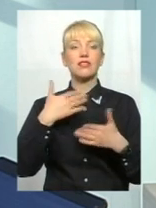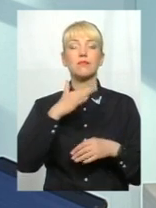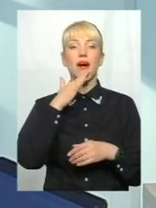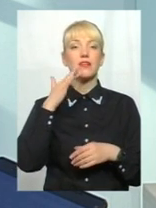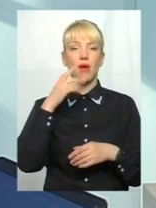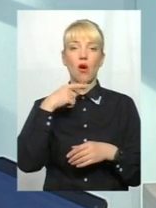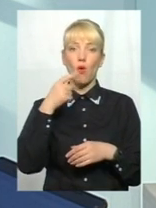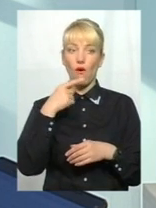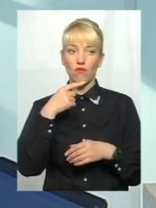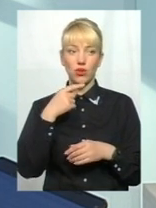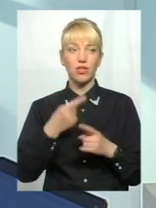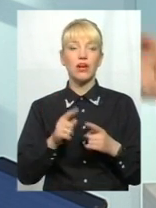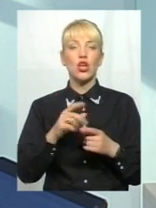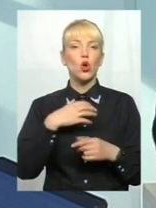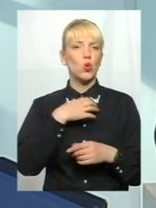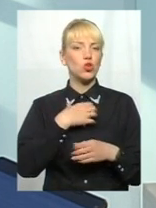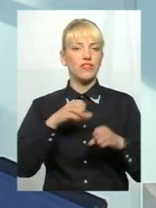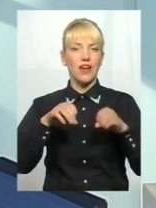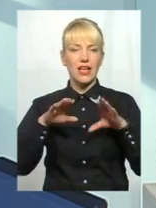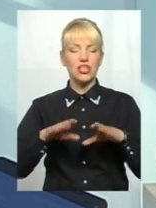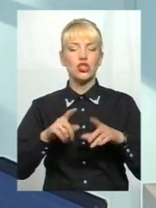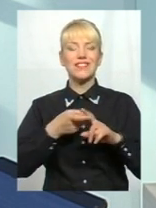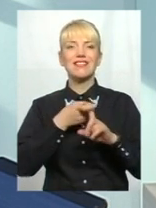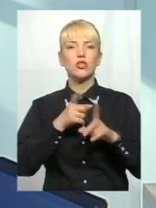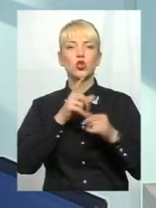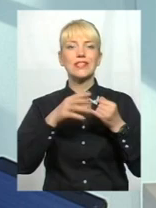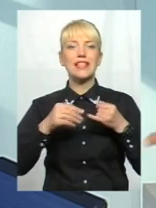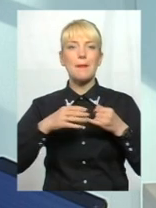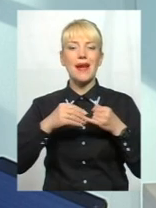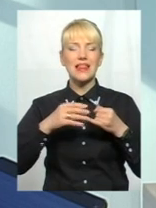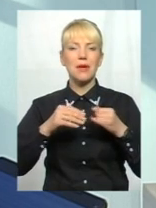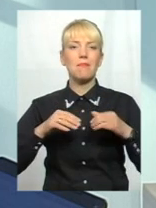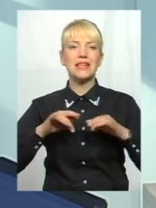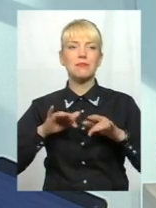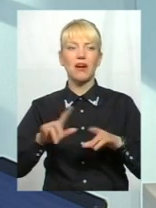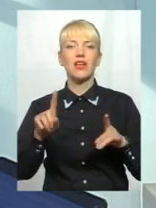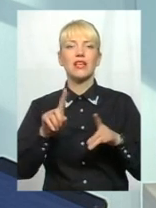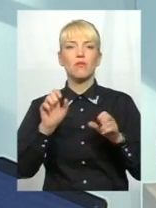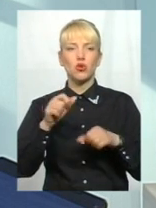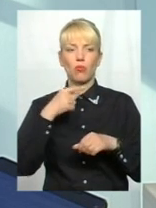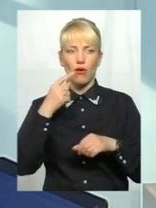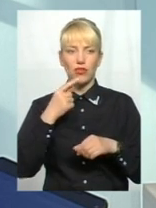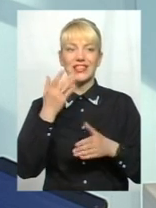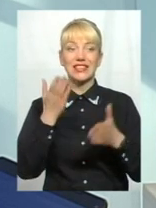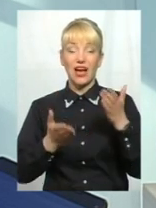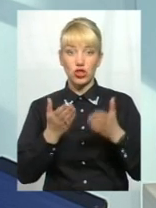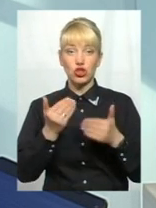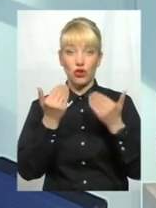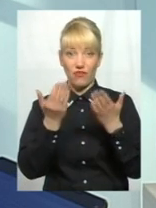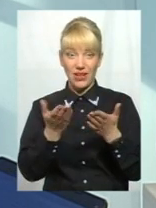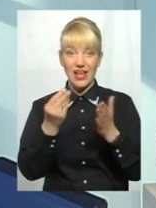говорять, що, можливо, ключове рішення, це, до речі, в зв'язку із земельними справами, про які так само можемо поговорити, що якщо ви